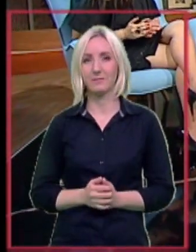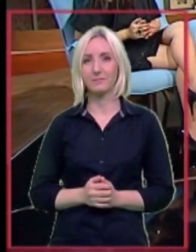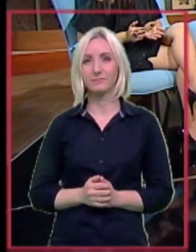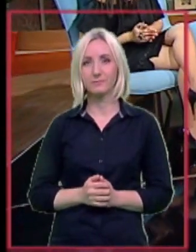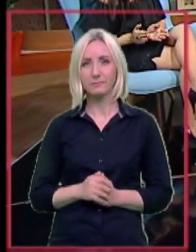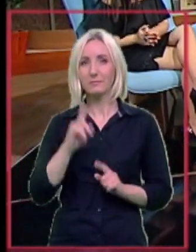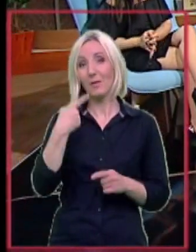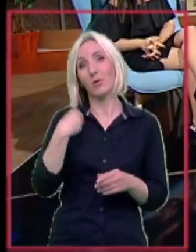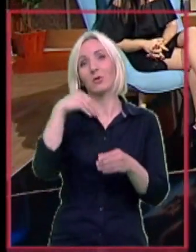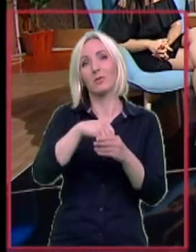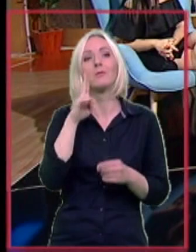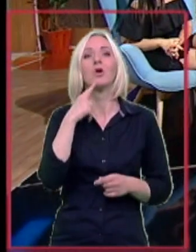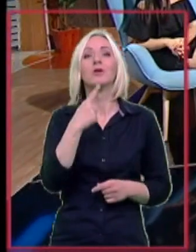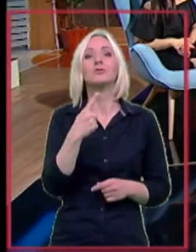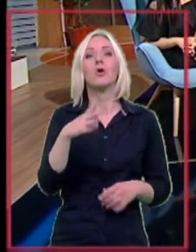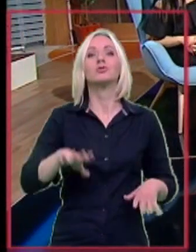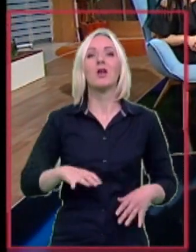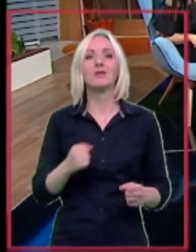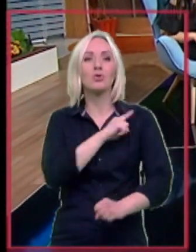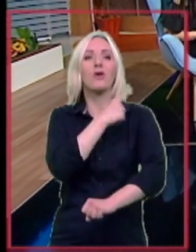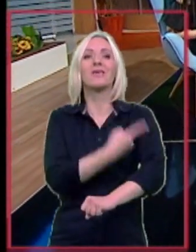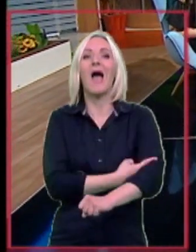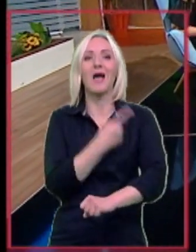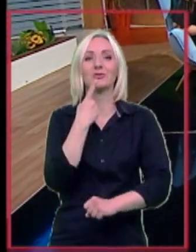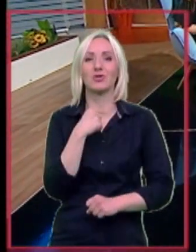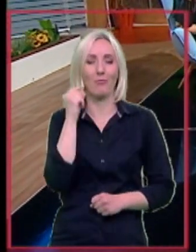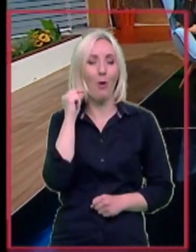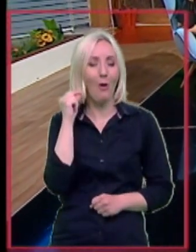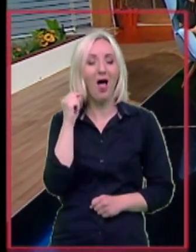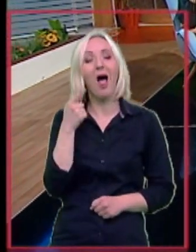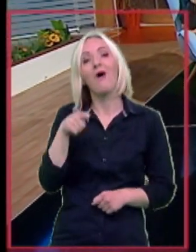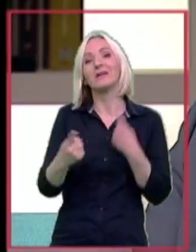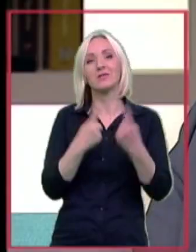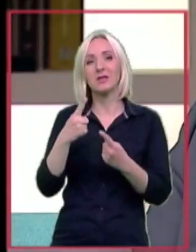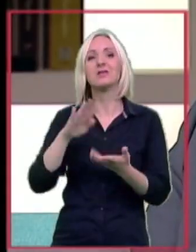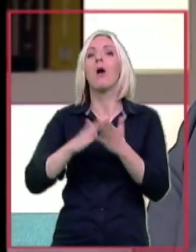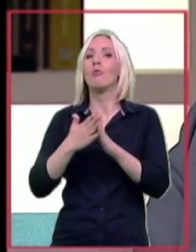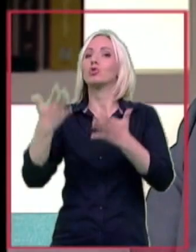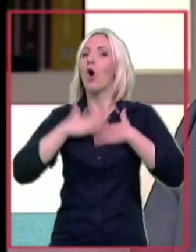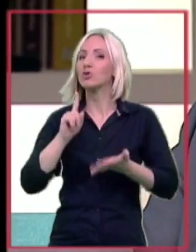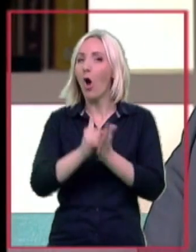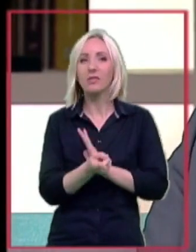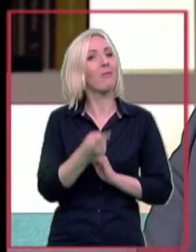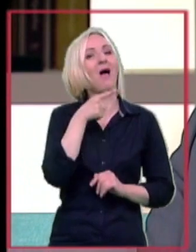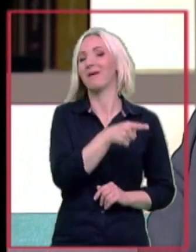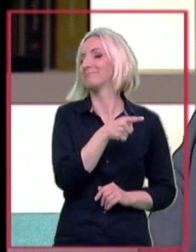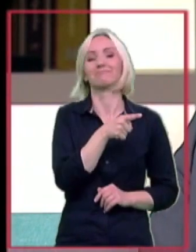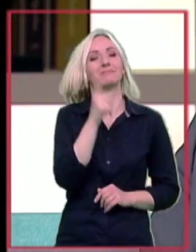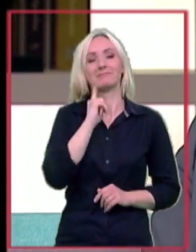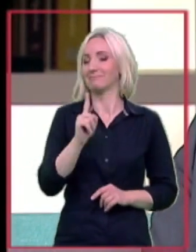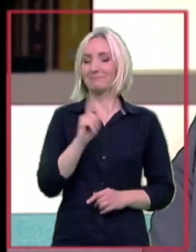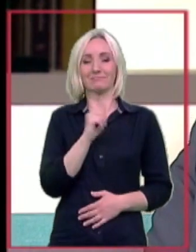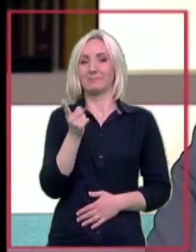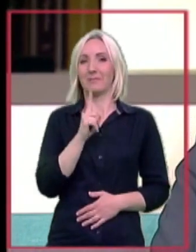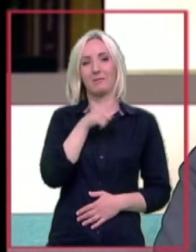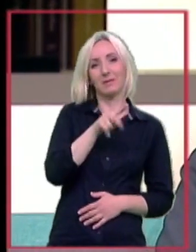Ja moram da dodam, obično kažu, žene su jači pol. Međutim, u ovoj situaciji sufrug je hteo. Gospodje Trpković